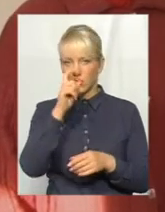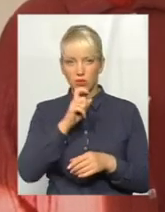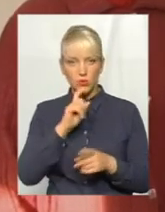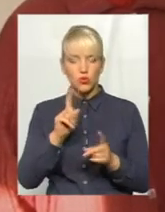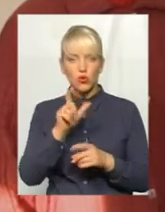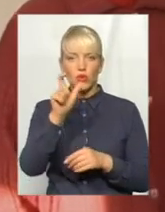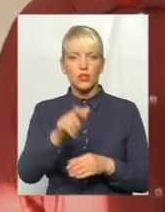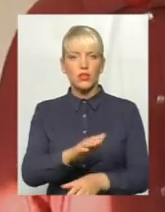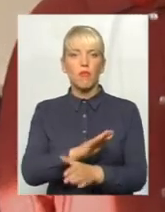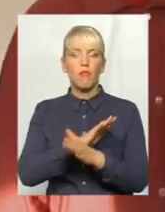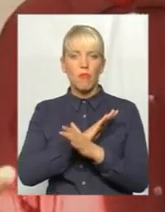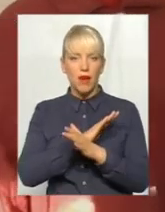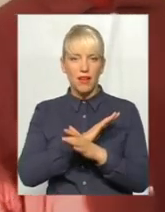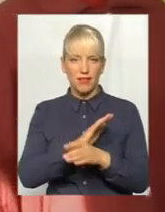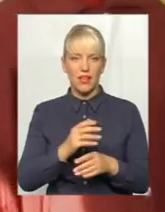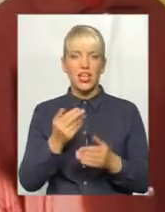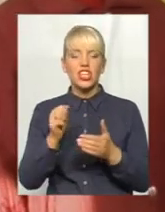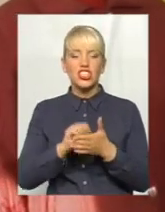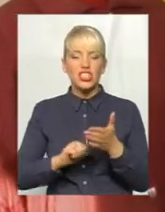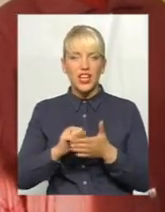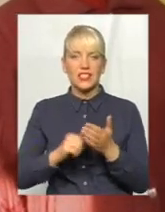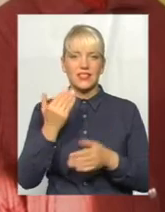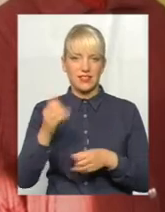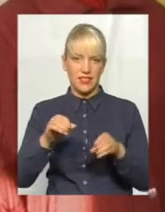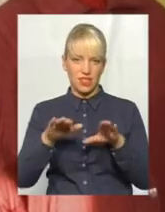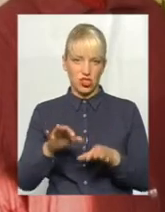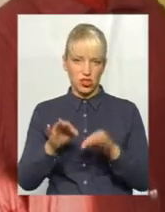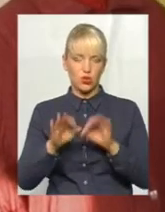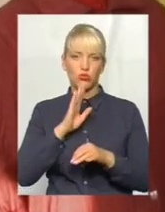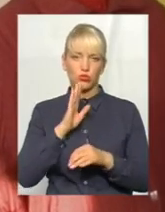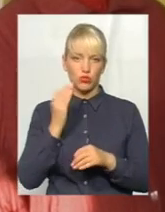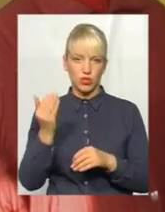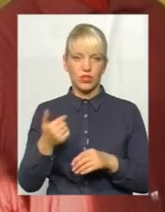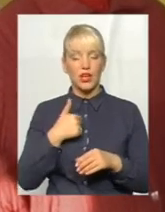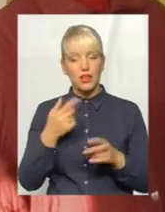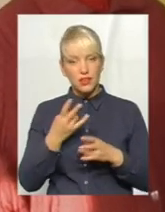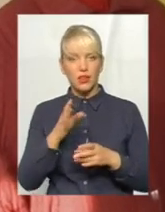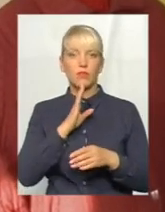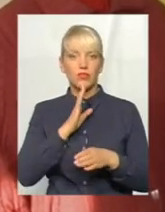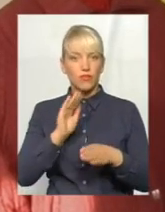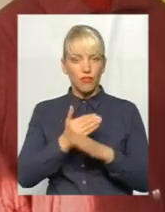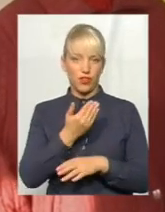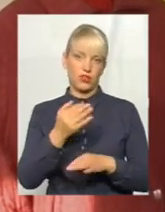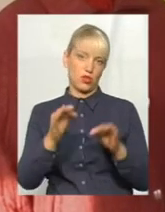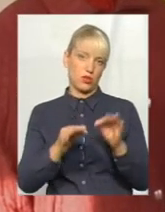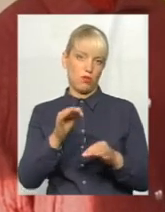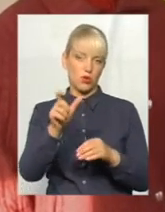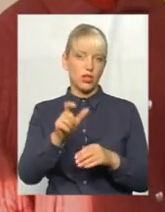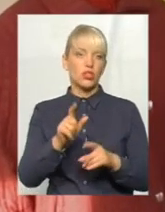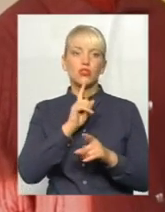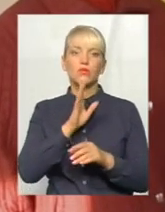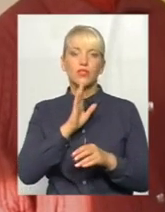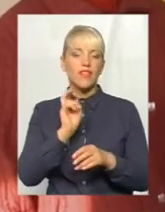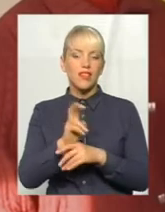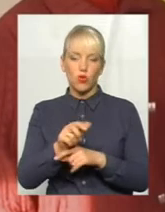пропонуєте, який зараз вихід з цього становища? з цього становища, щоб ту суддю скинути з посади, щоб її не було тут. Щоб вона не